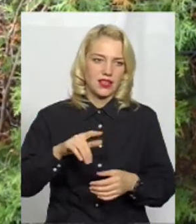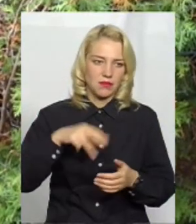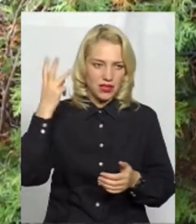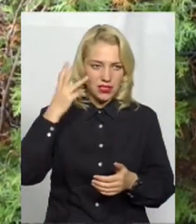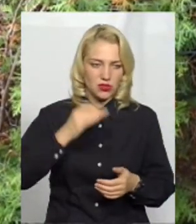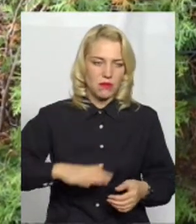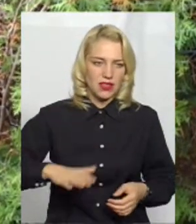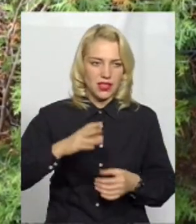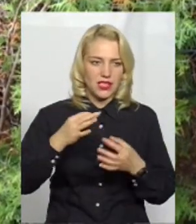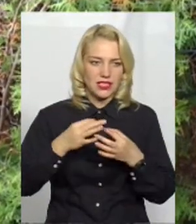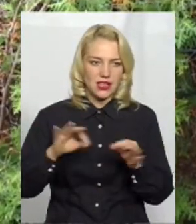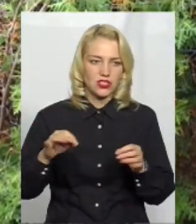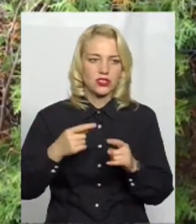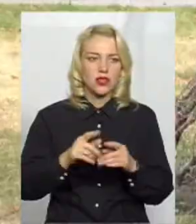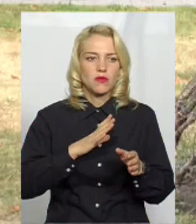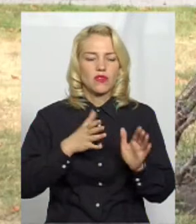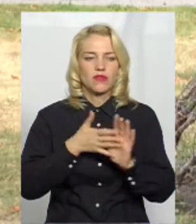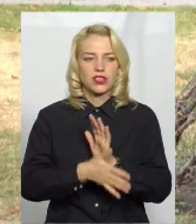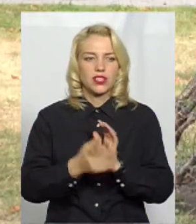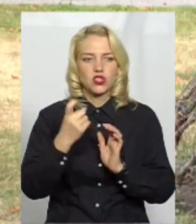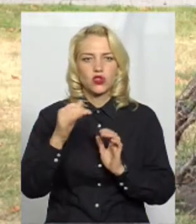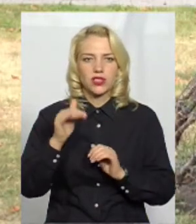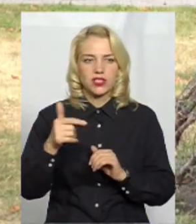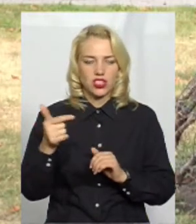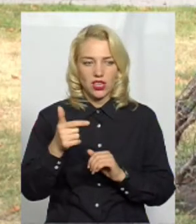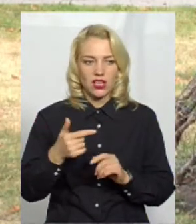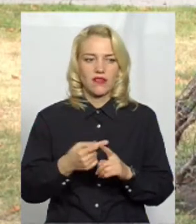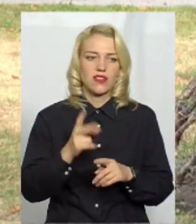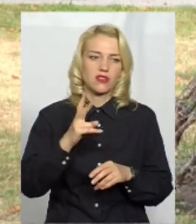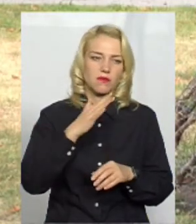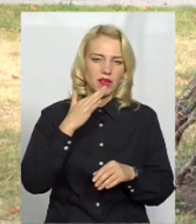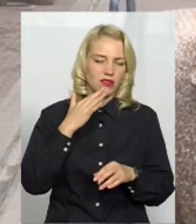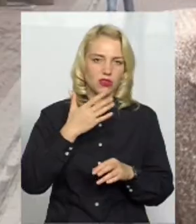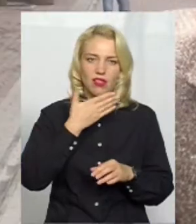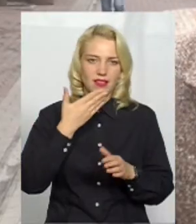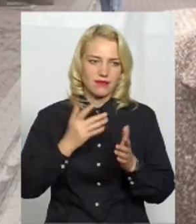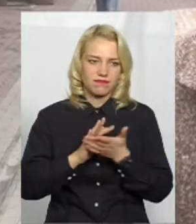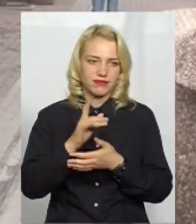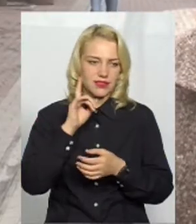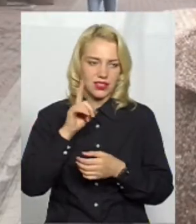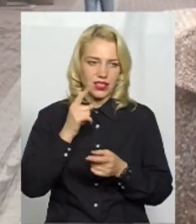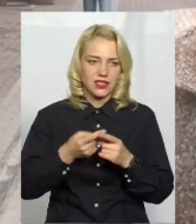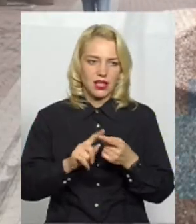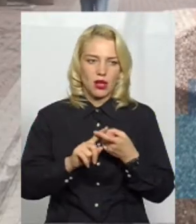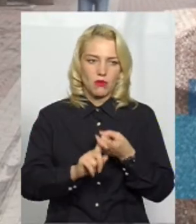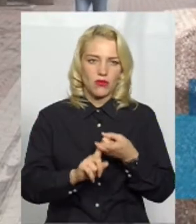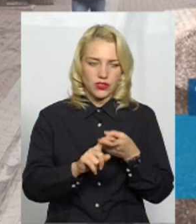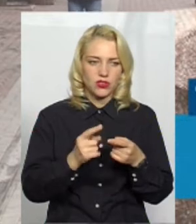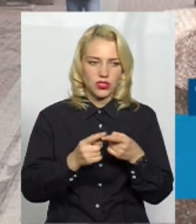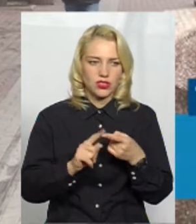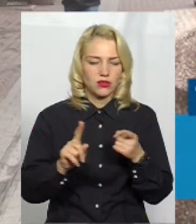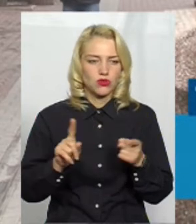На них витратили майже 100 тисяч гривень. Деякі не прижилися або прижилися частково, каже Василь Новачук. «Пов'язуються з тим, що